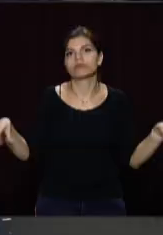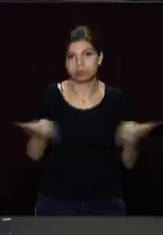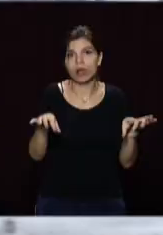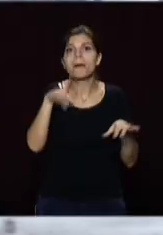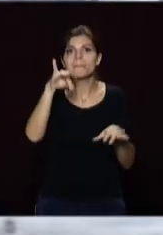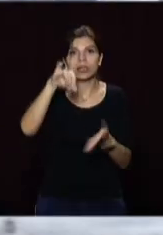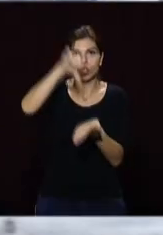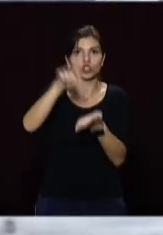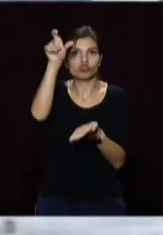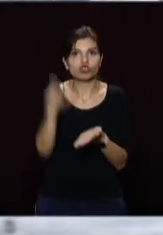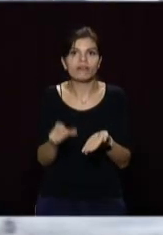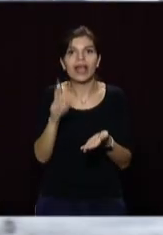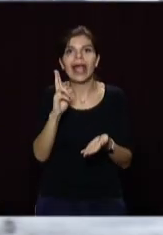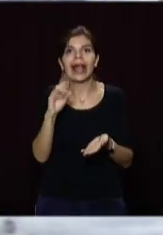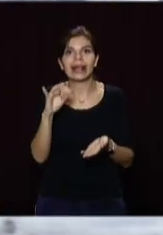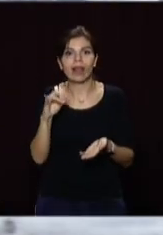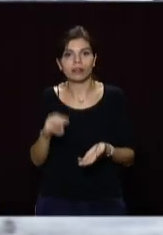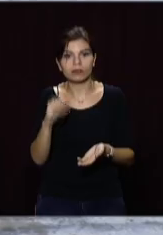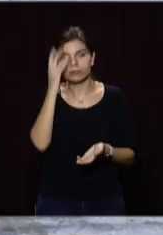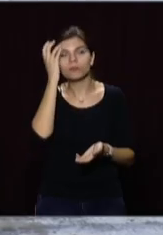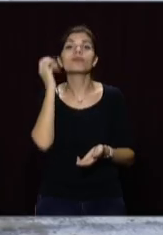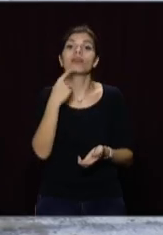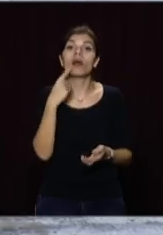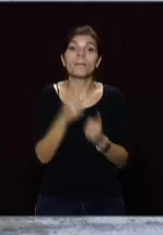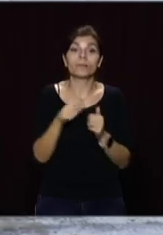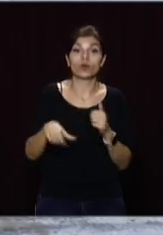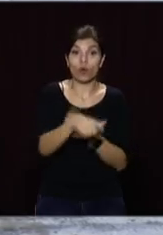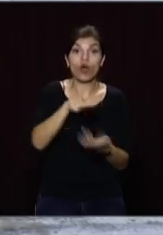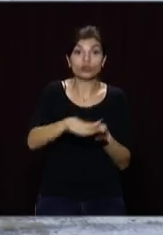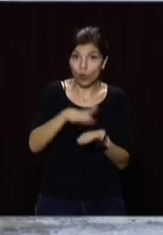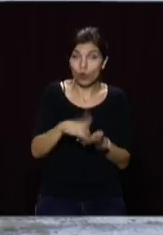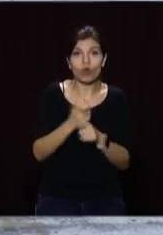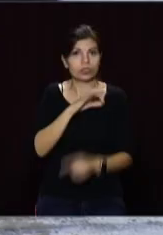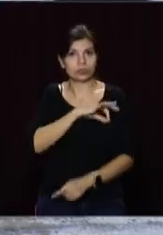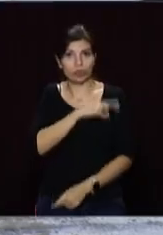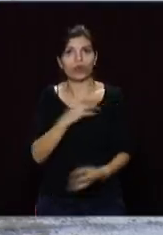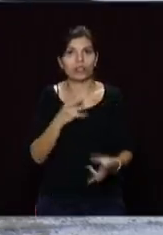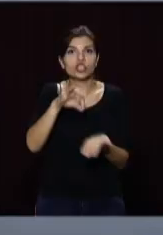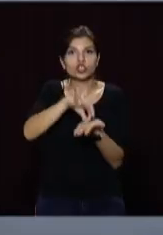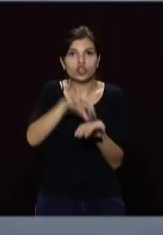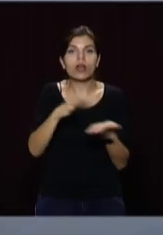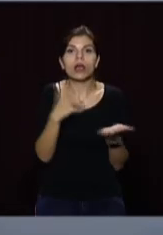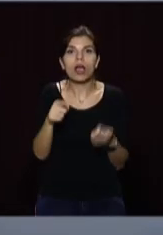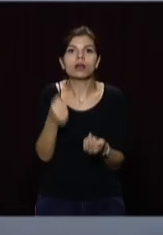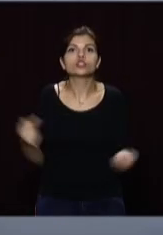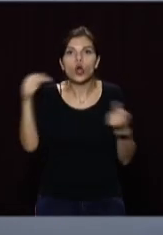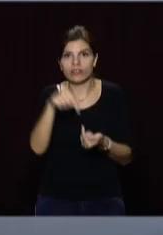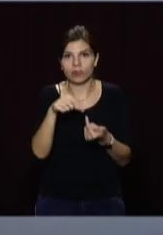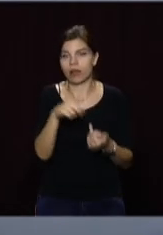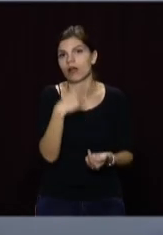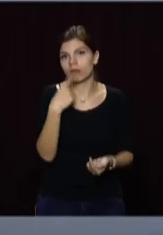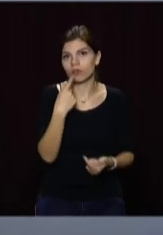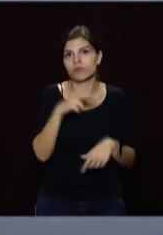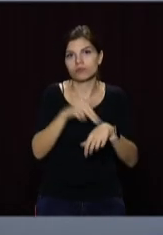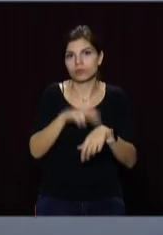при клієнті. У правилах дорожнього руху є пункт. На дорогах зі слизьким покриттям треба використовувати шини, які йому відповідають,